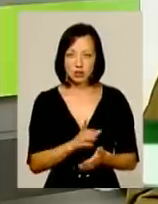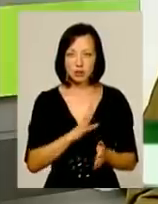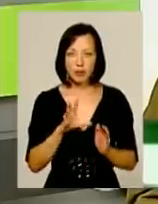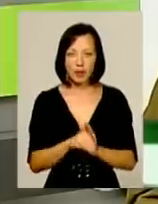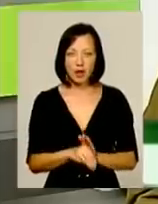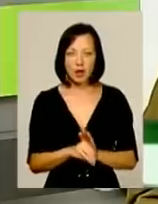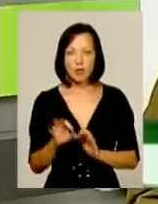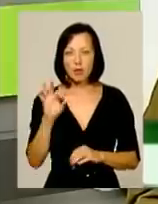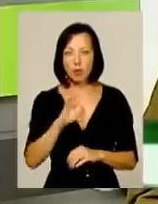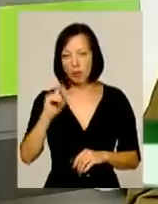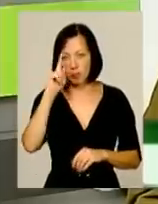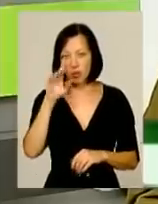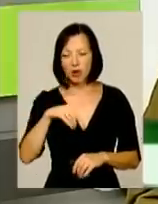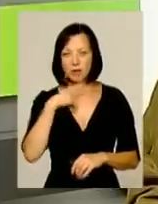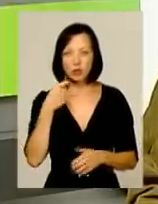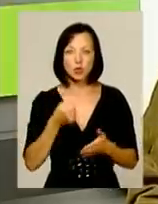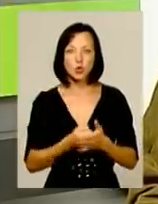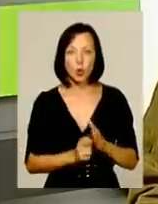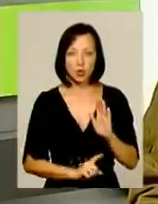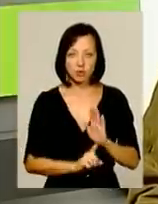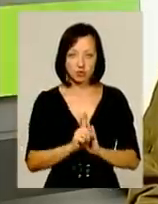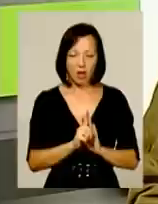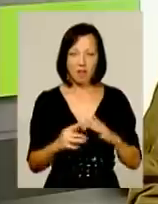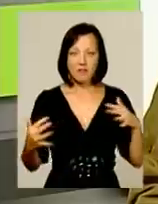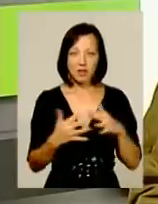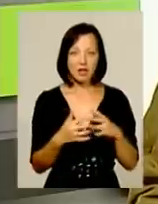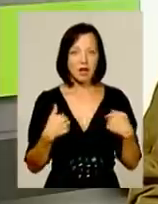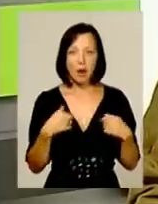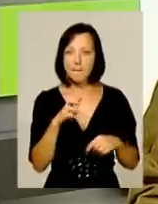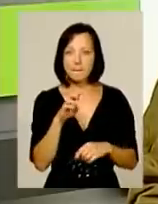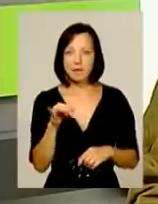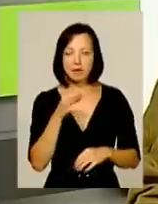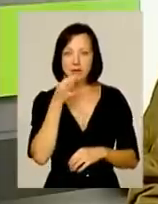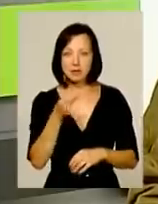популярності, як ви говорите, до начала війни, я б не сказав.